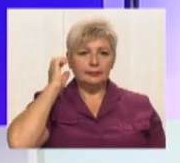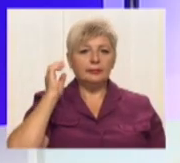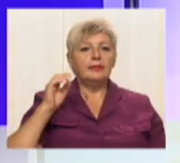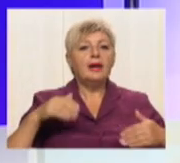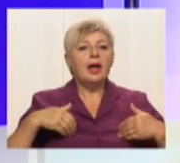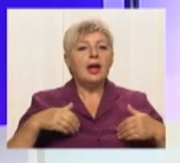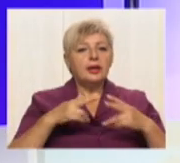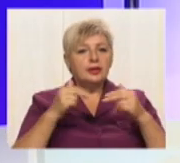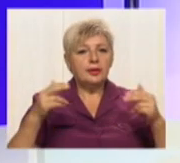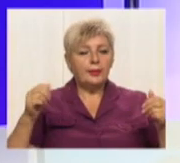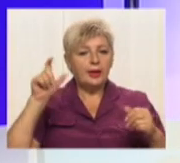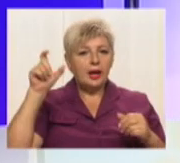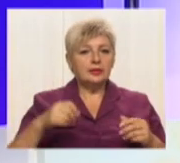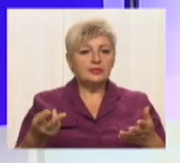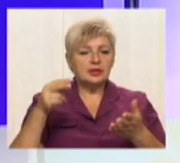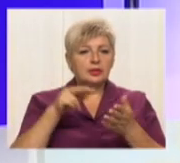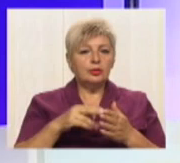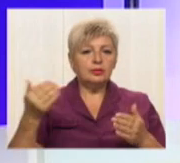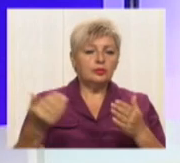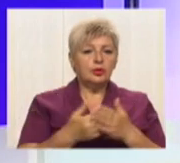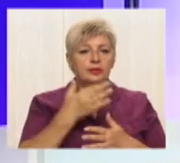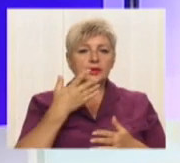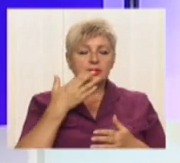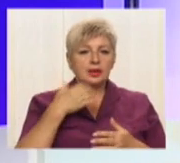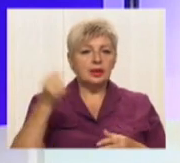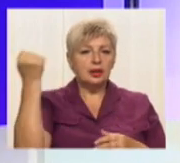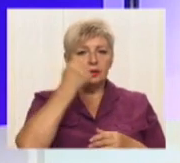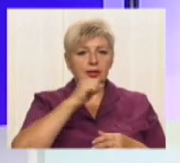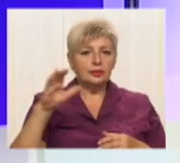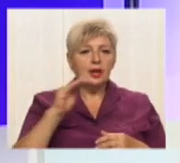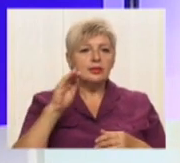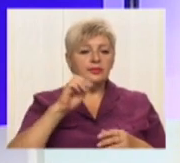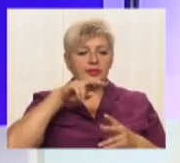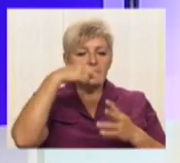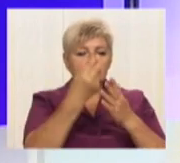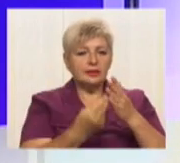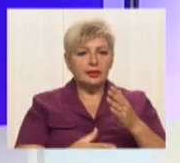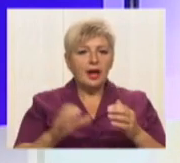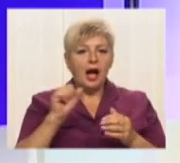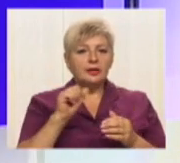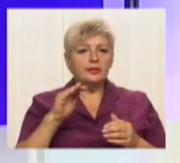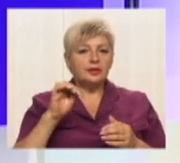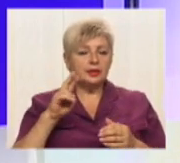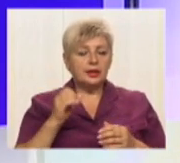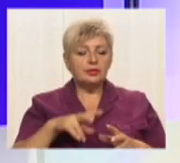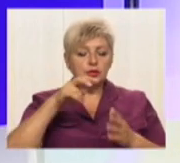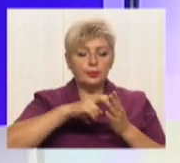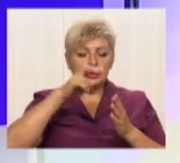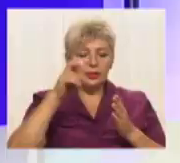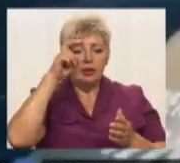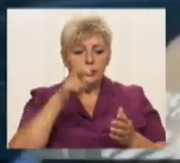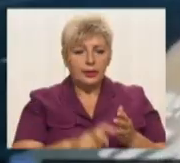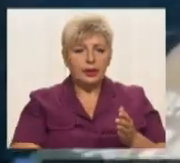Дніпрянин встановив новий національний рекорд України та рекорд США з фрідайвінгу. Андрій Хвиткевич пірнув на 71 метр без